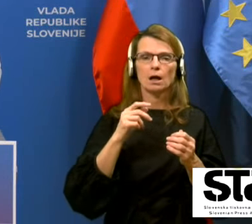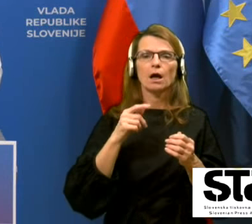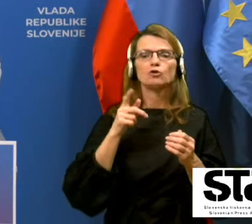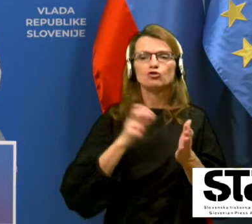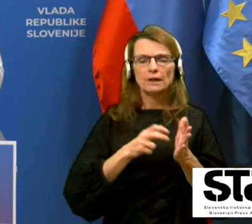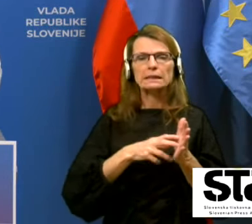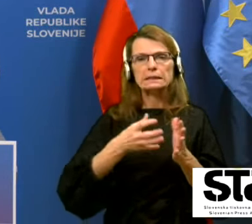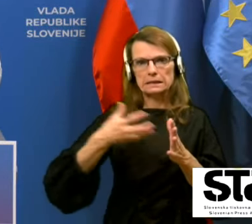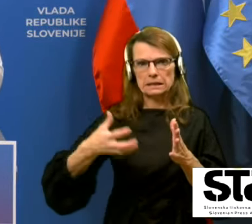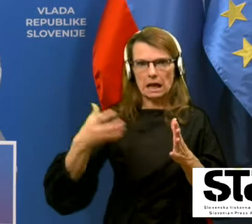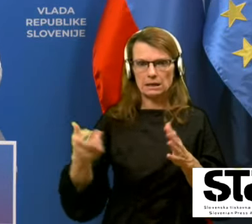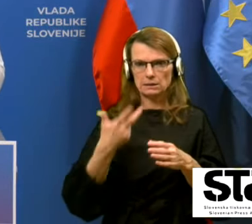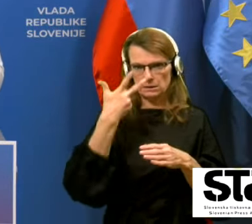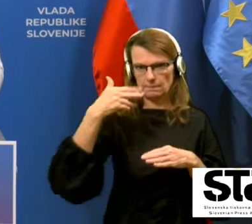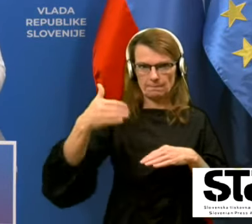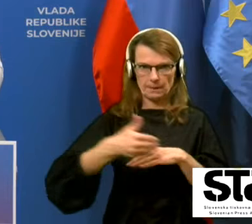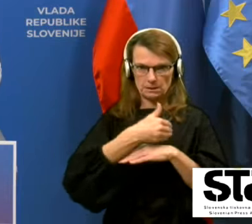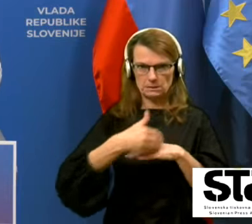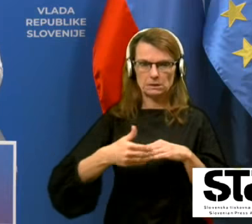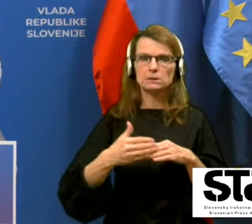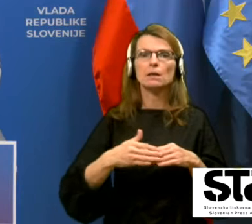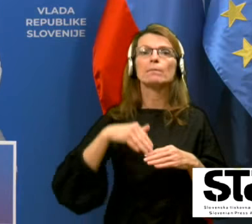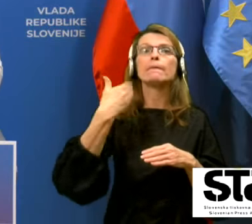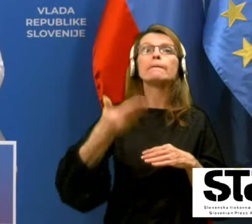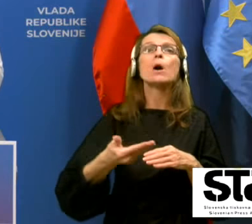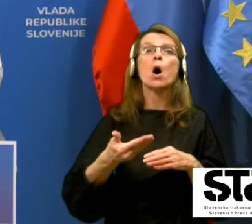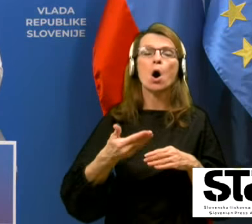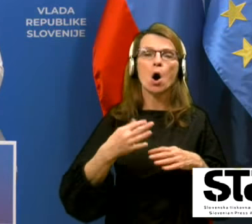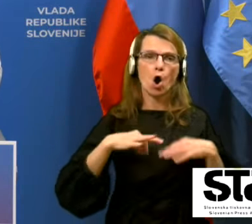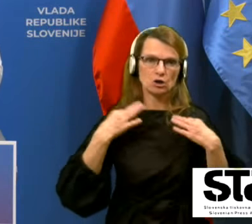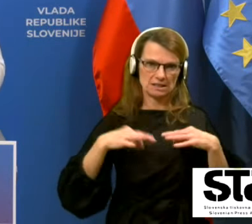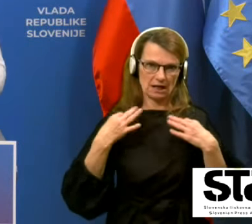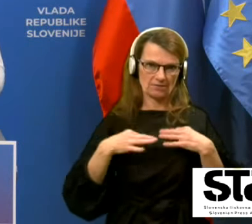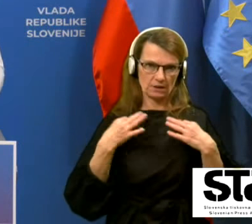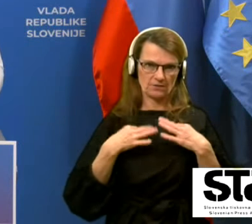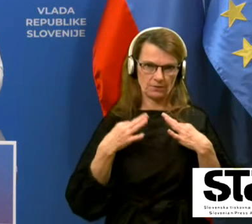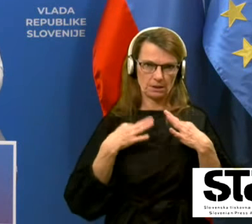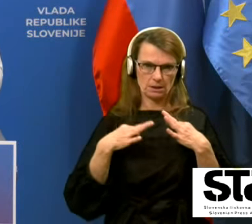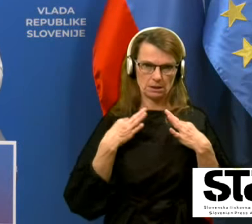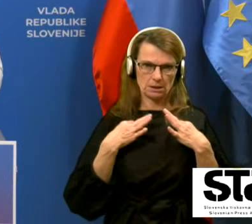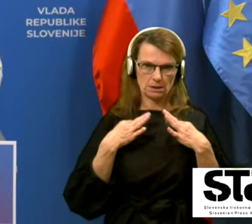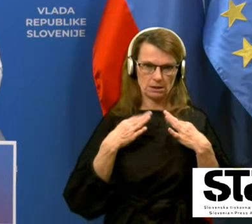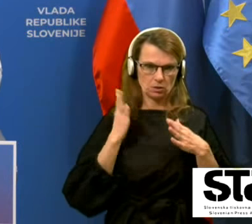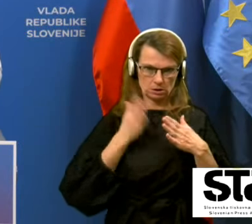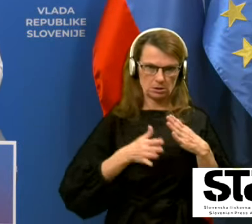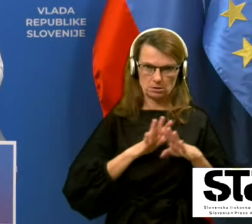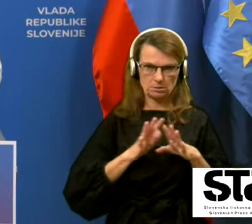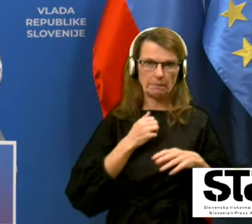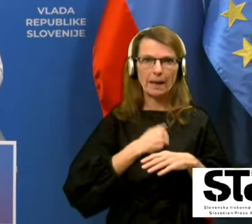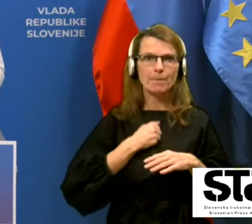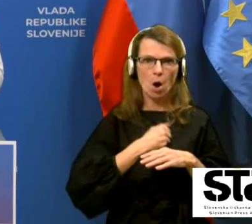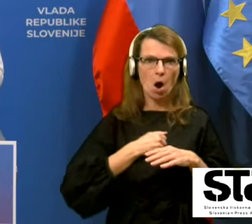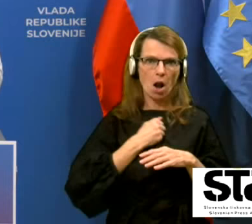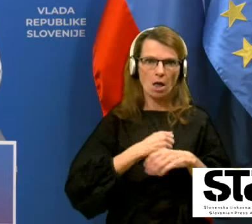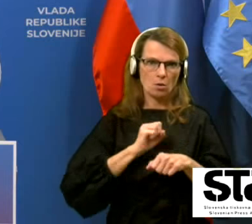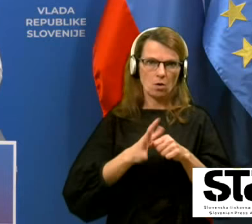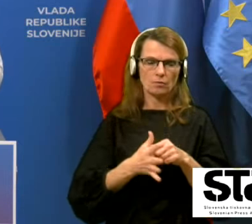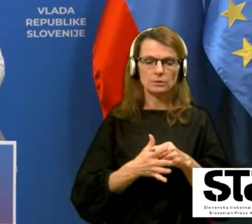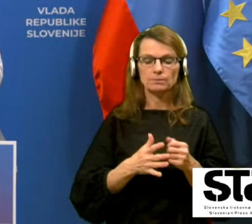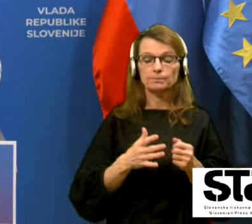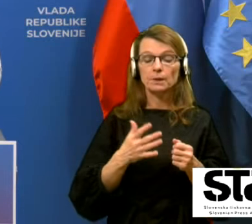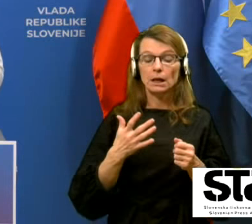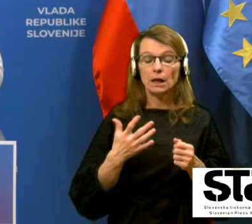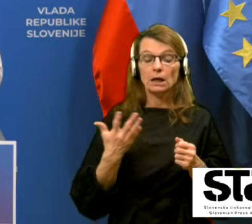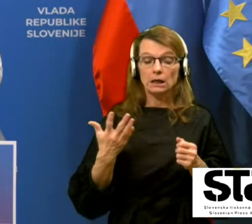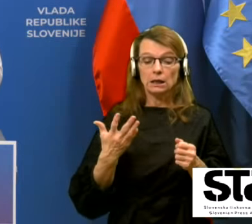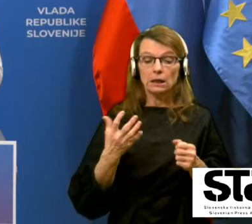podatki nakazujo, da tri mesece po preboleli bolezni, verjetno si zaščitan. S tem konceptom seveda gremo to, da uporabimo cepivo